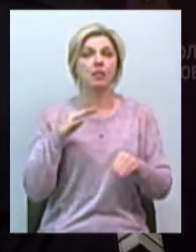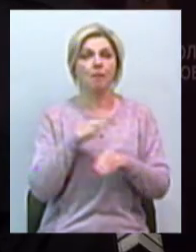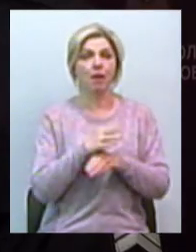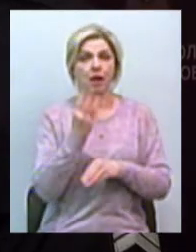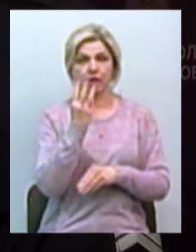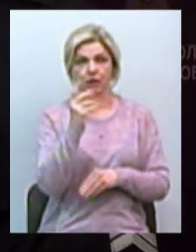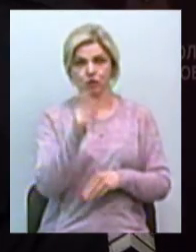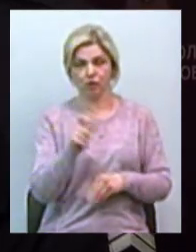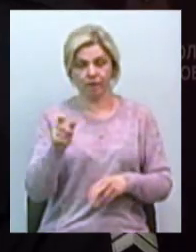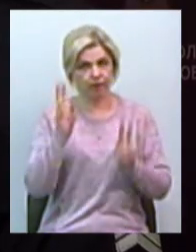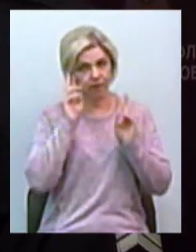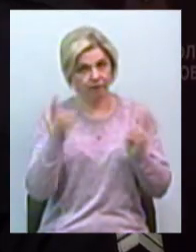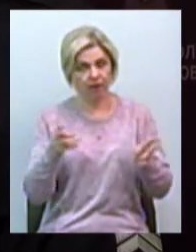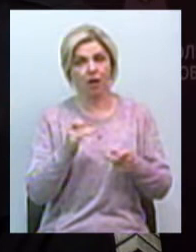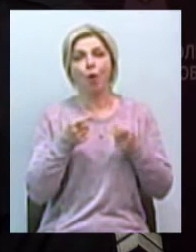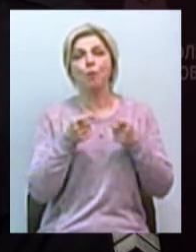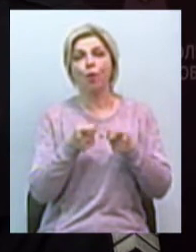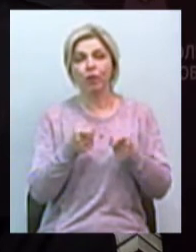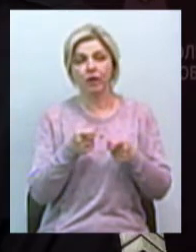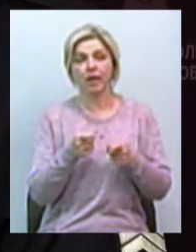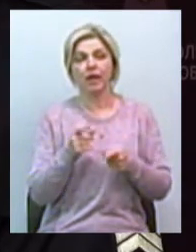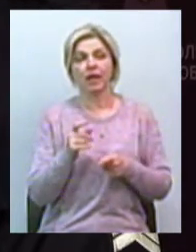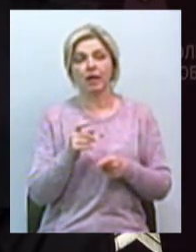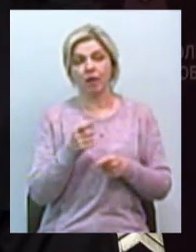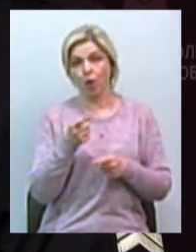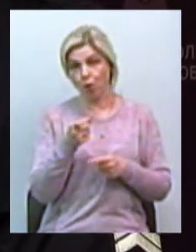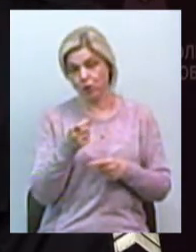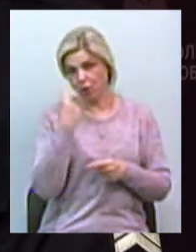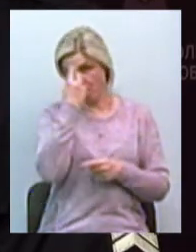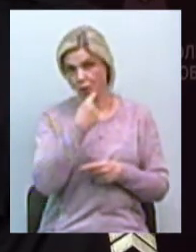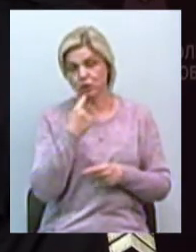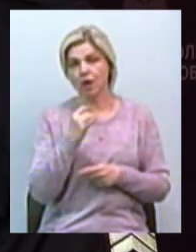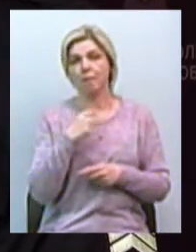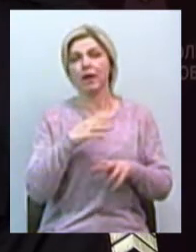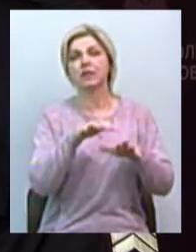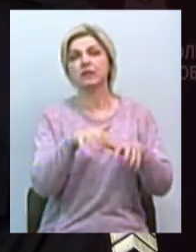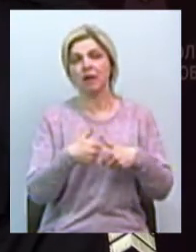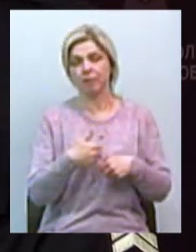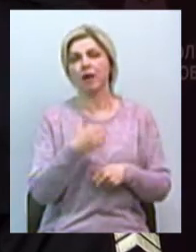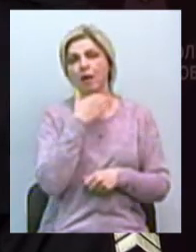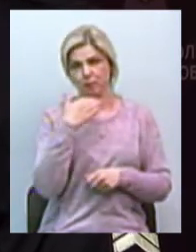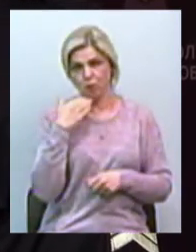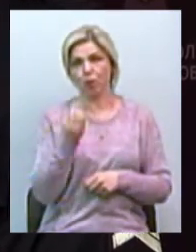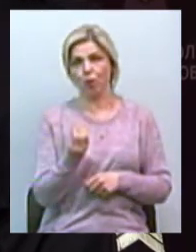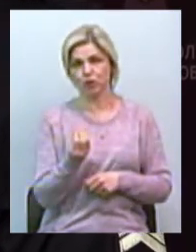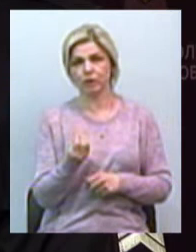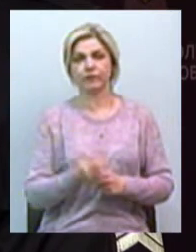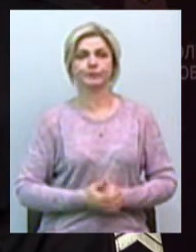погрожуючи предметами, схожими на зброю, відібрали чималу кількість грошових коштів.